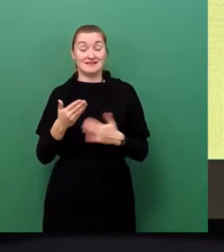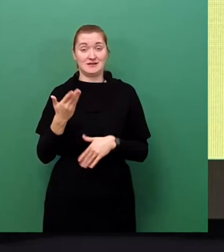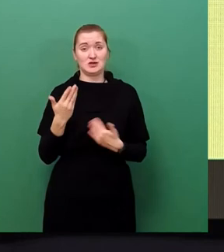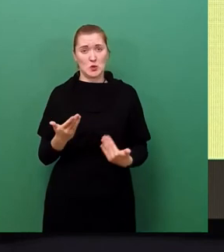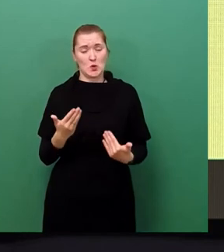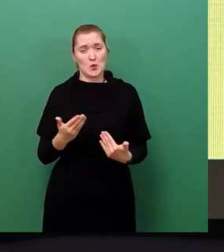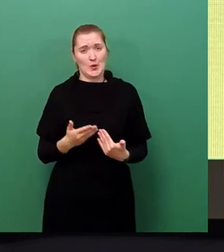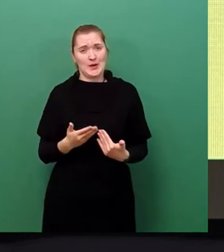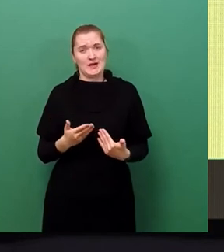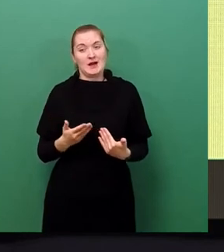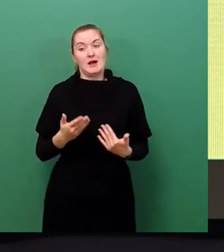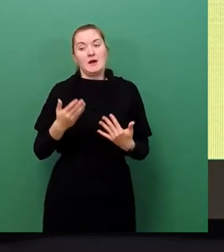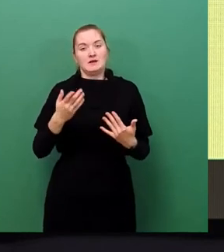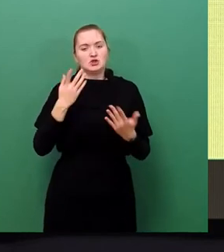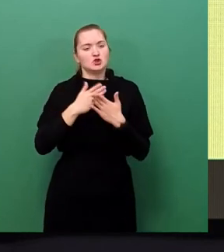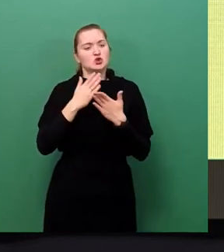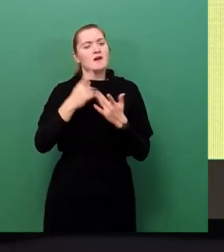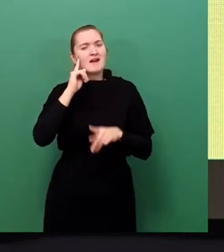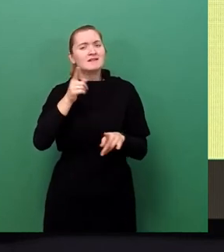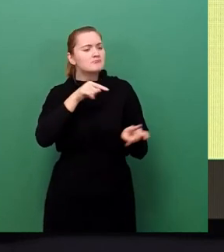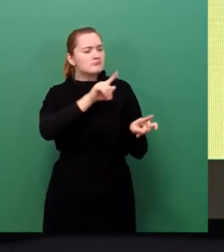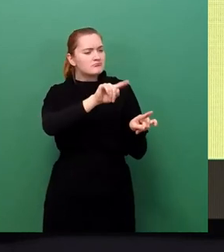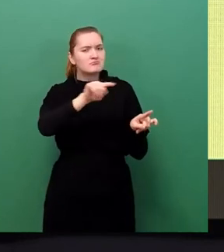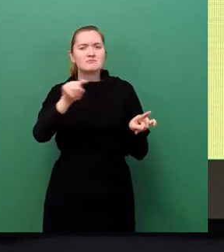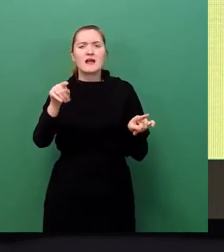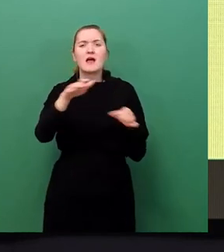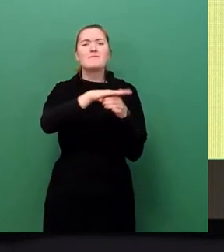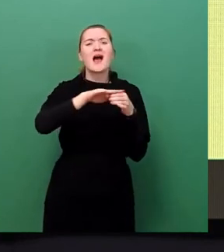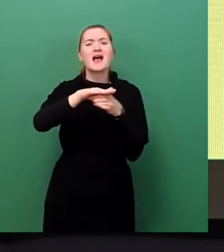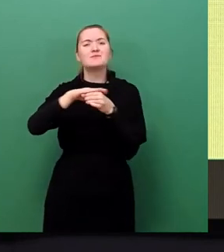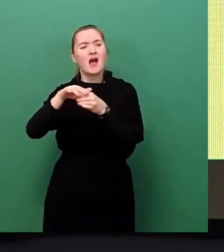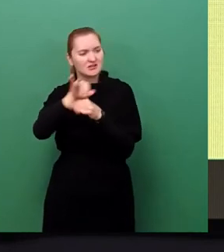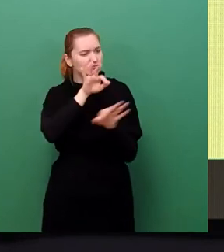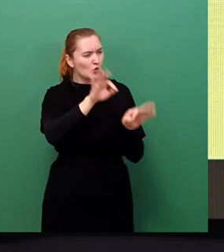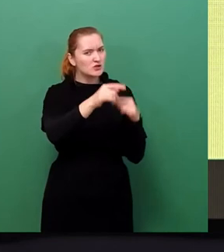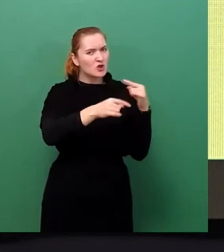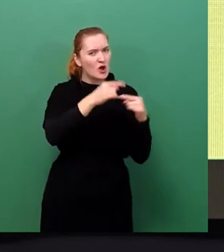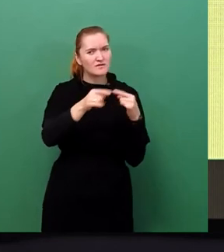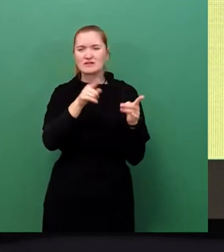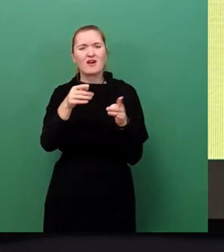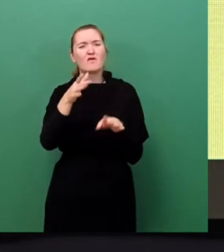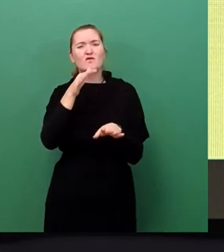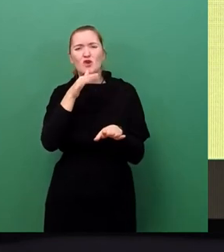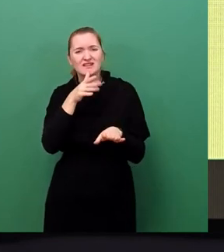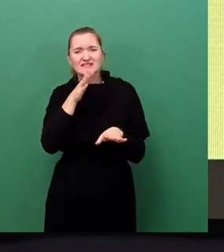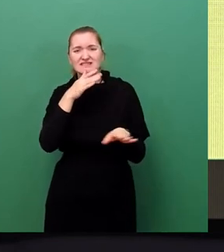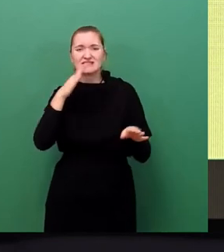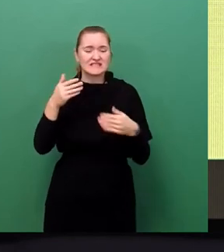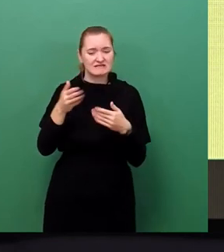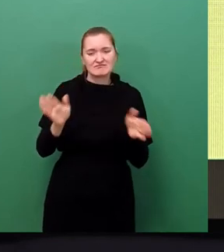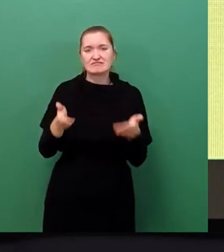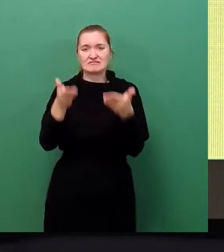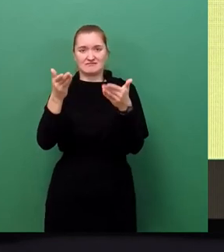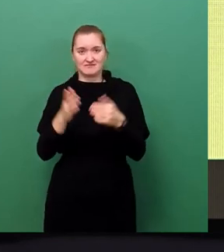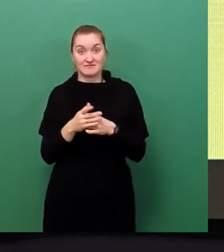ausreichende Vorkehrungen getroffen worden sind und wo diese Vorkehrungen eben noch nicht getroffen worden sind. Hier gilt es also auch,